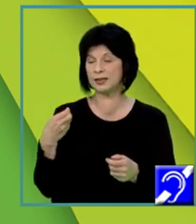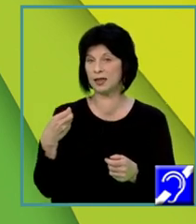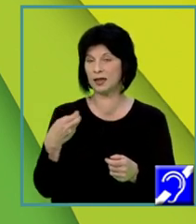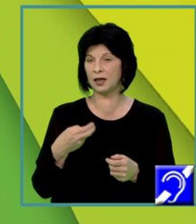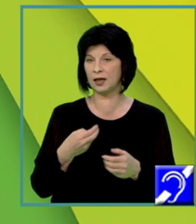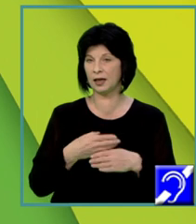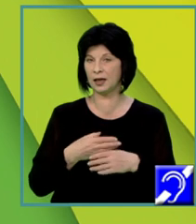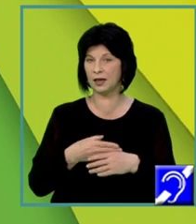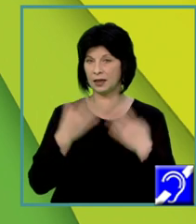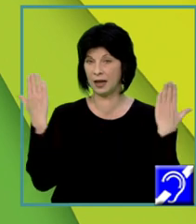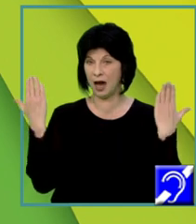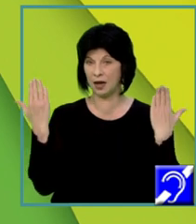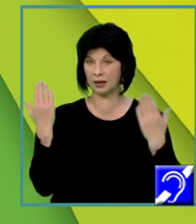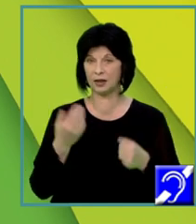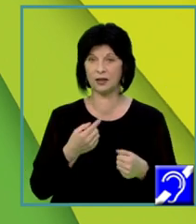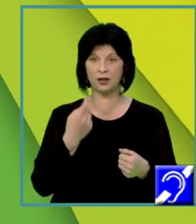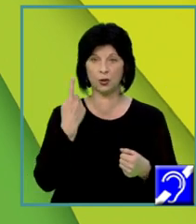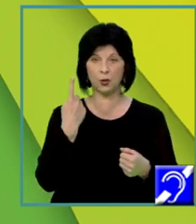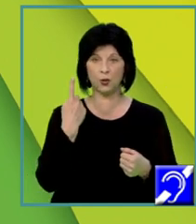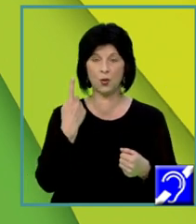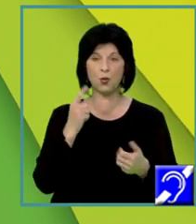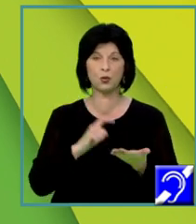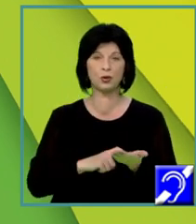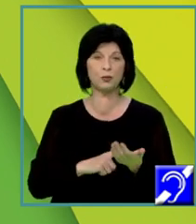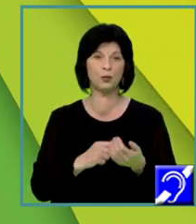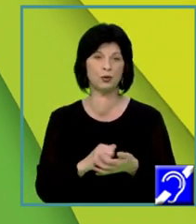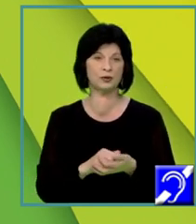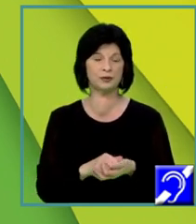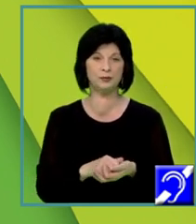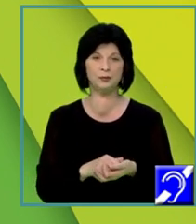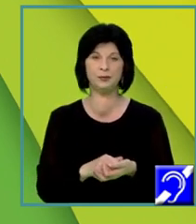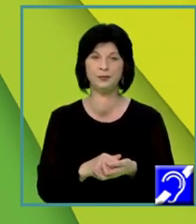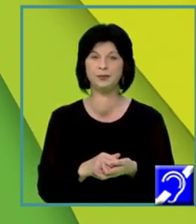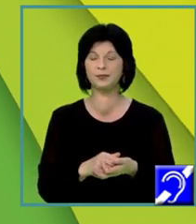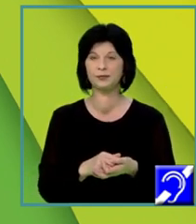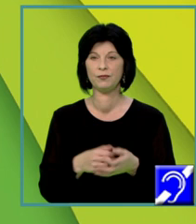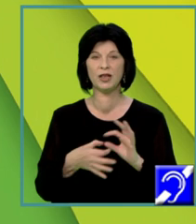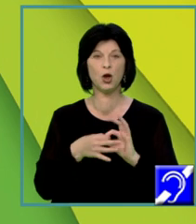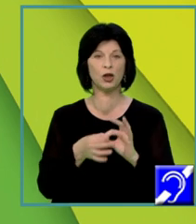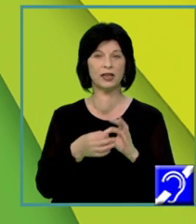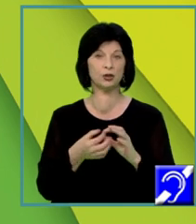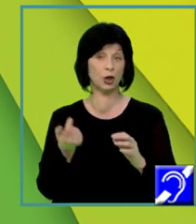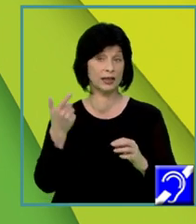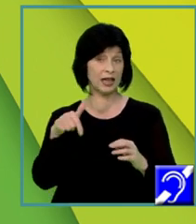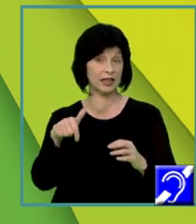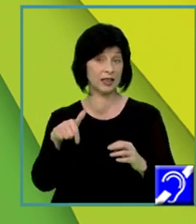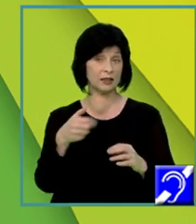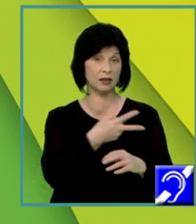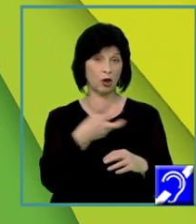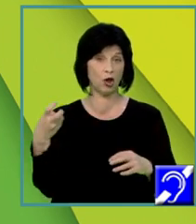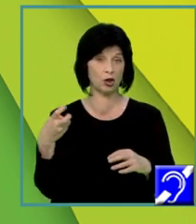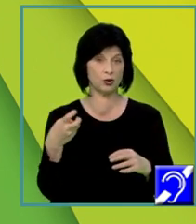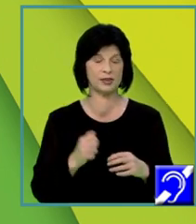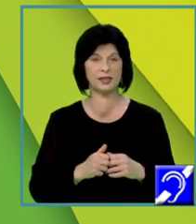Prin urmare, așadar, decizia de a practica un sport la o vârstă fragedă ignoră riscurile posibile, depășirea barierilor